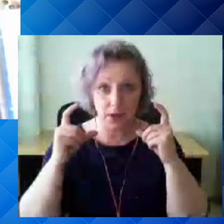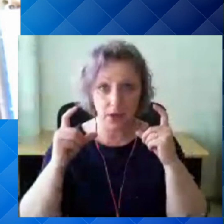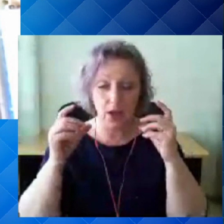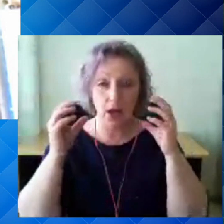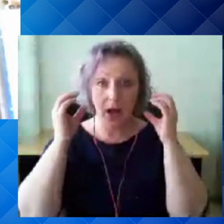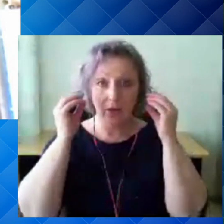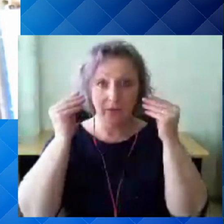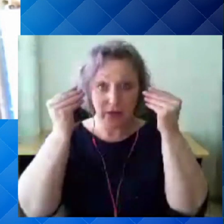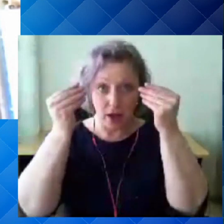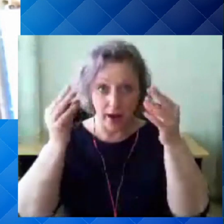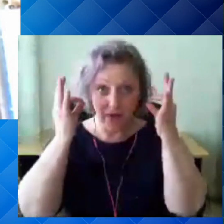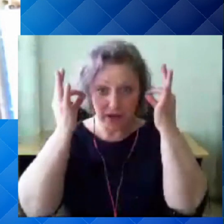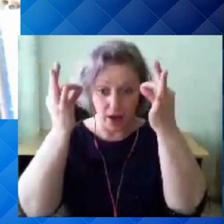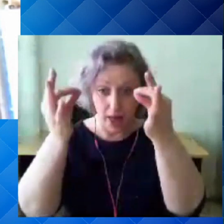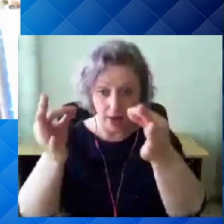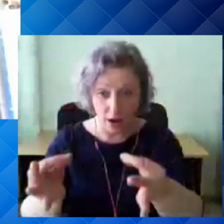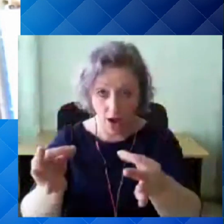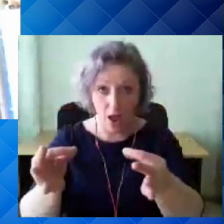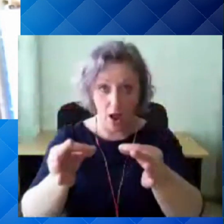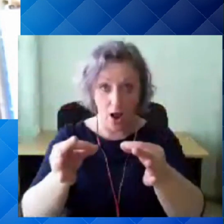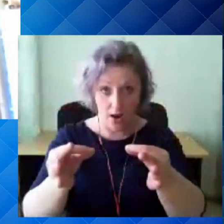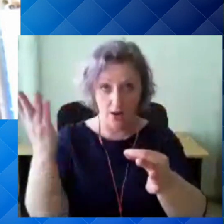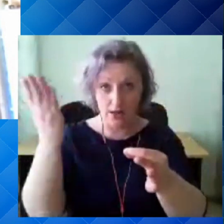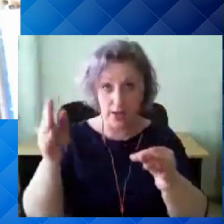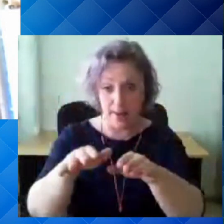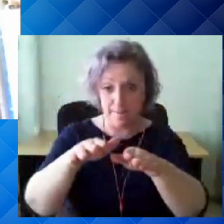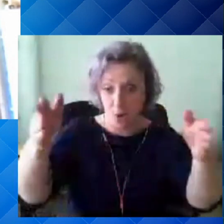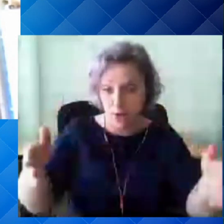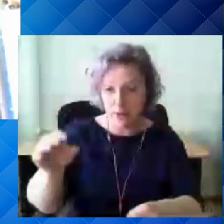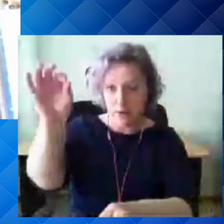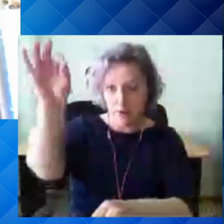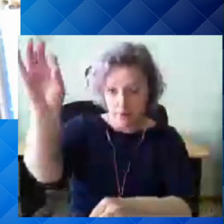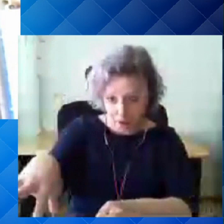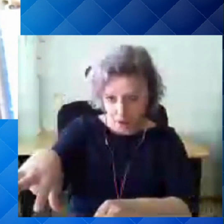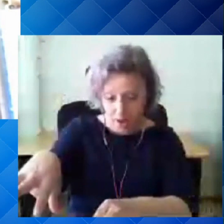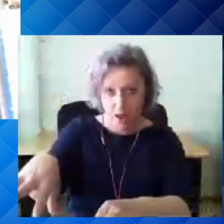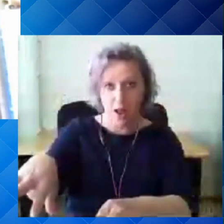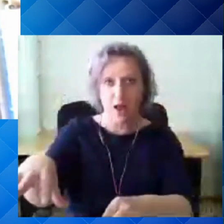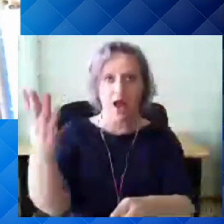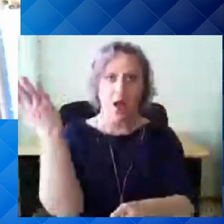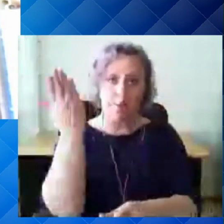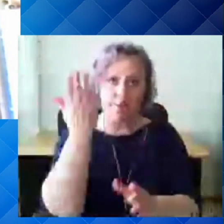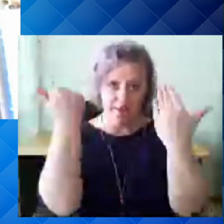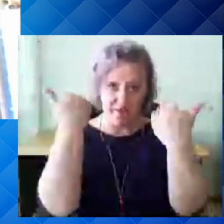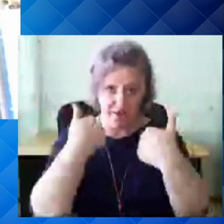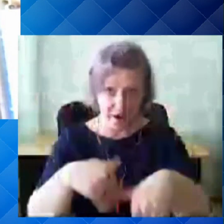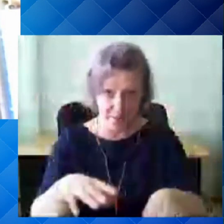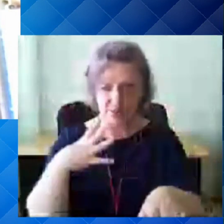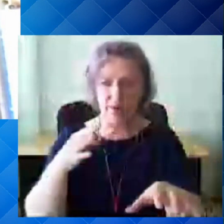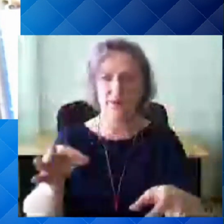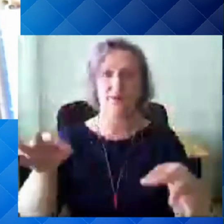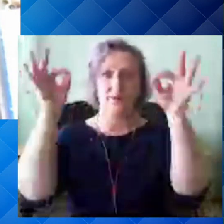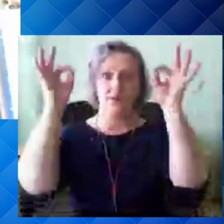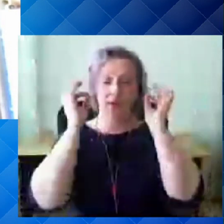laua peale või selle kõne puldi peale. Ja siis ka ära läheme, võtame tagasi, et ma olin nagu palve, et